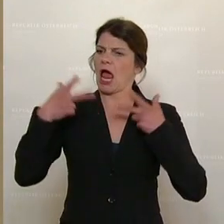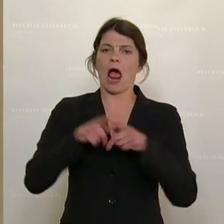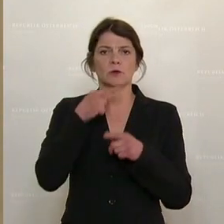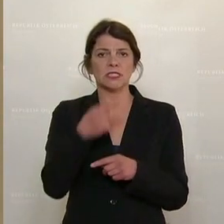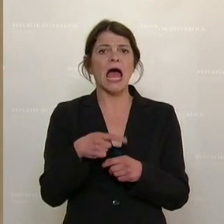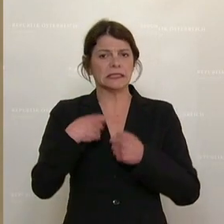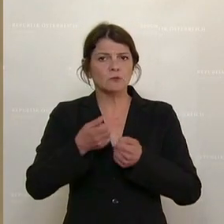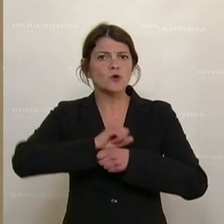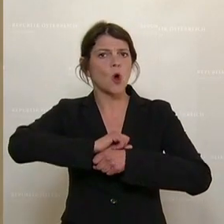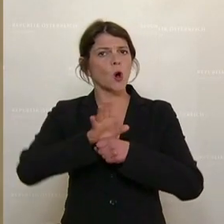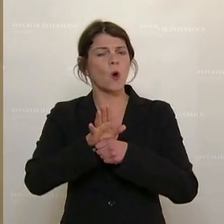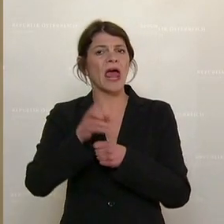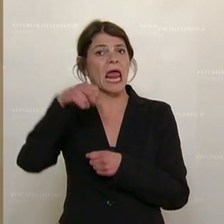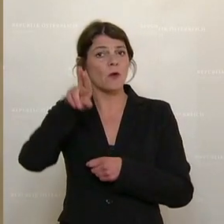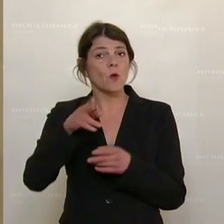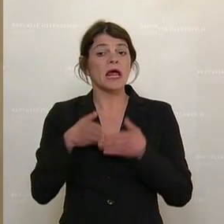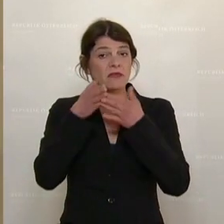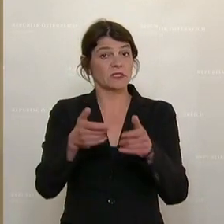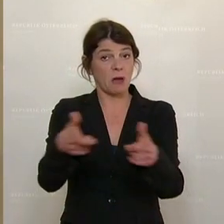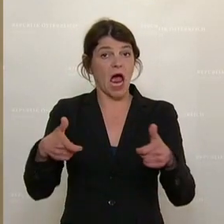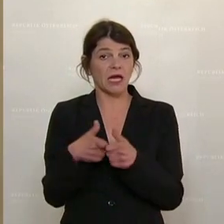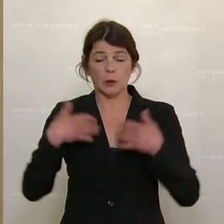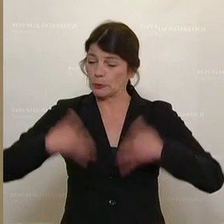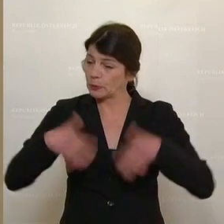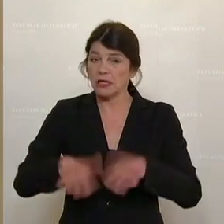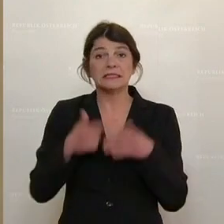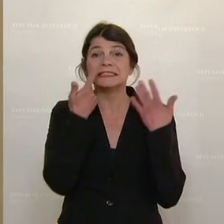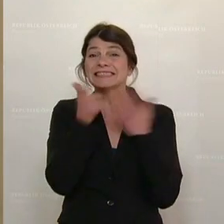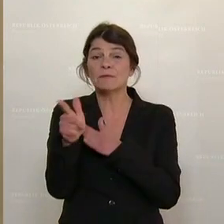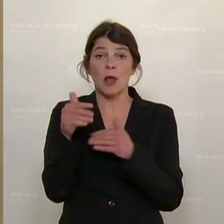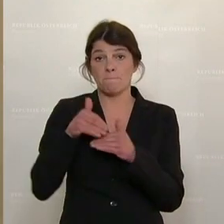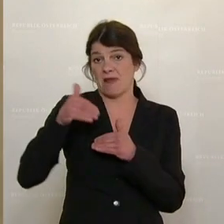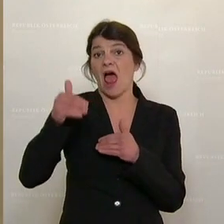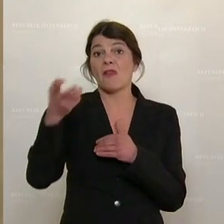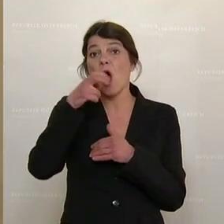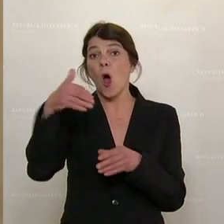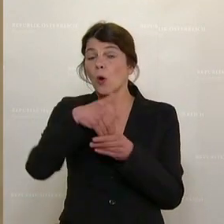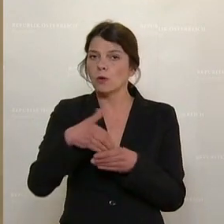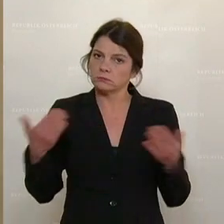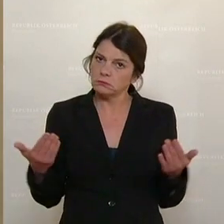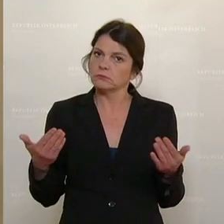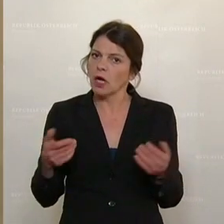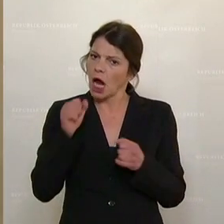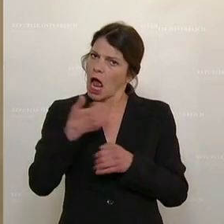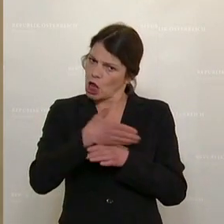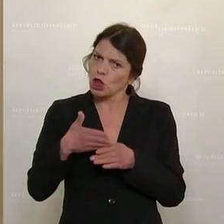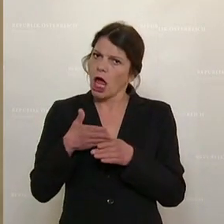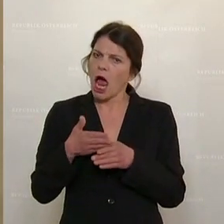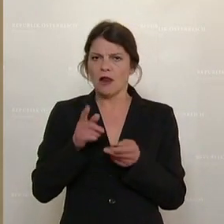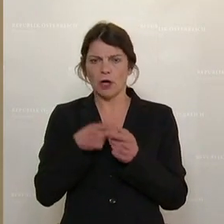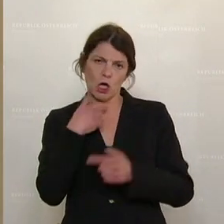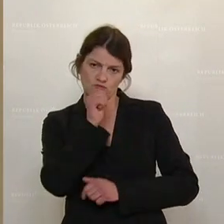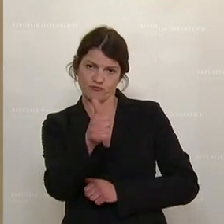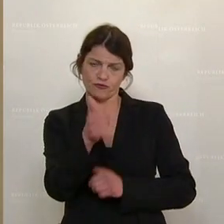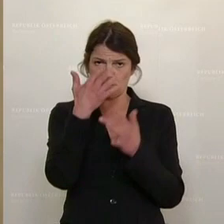Corona-EU-Hilfspaket mit gigantischen 700 Milliarden Euro. Da sollten eigentlich anteilsmäßig, wenn man es